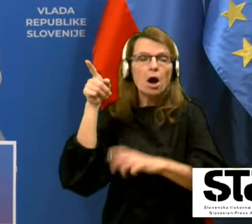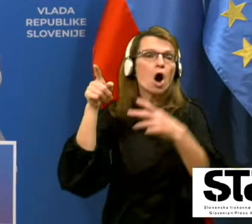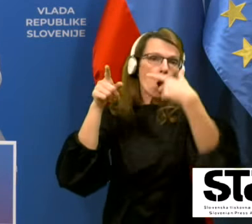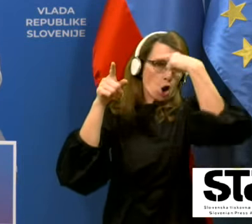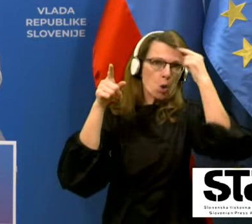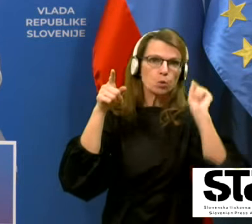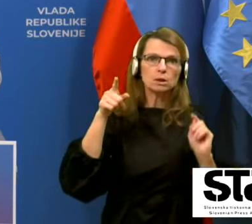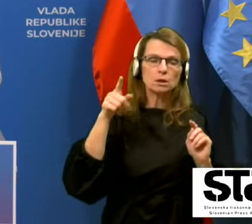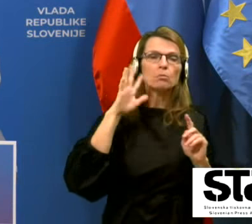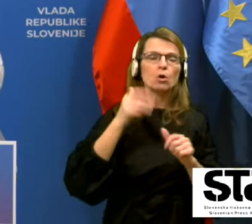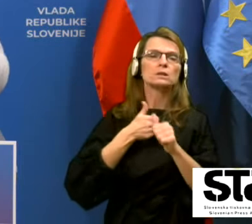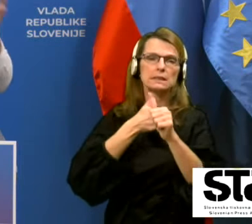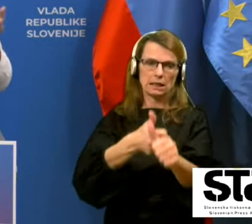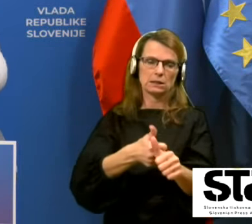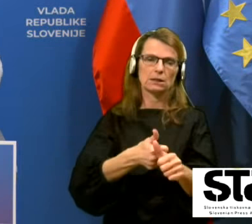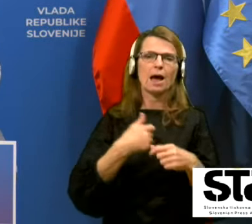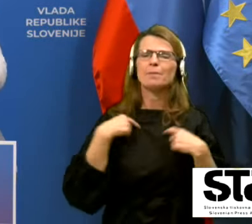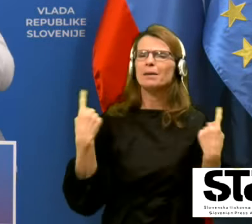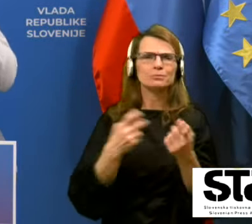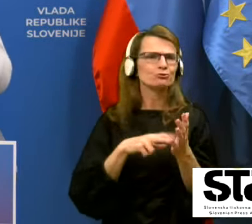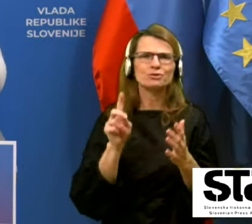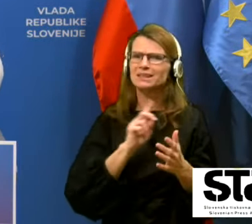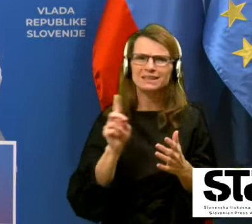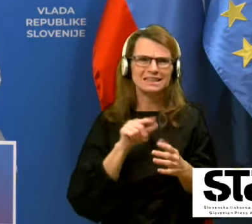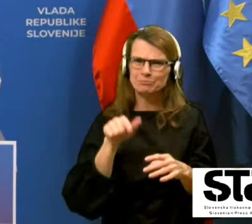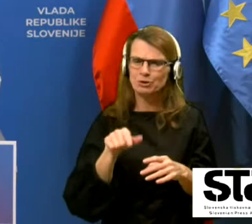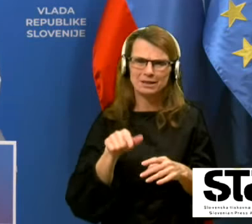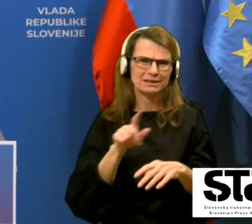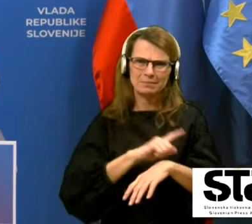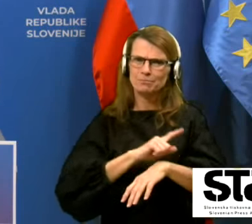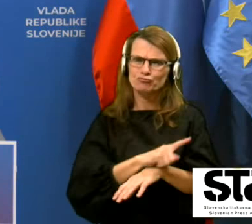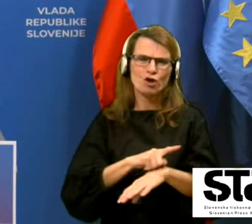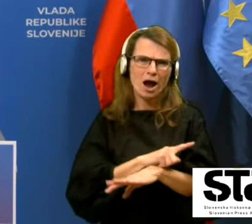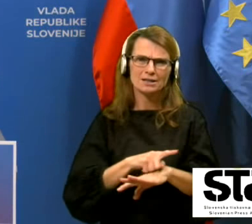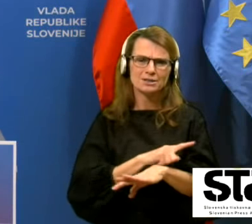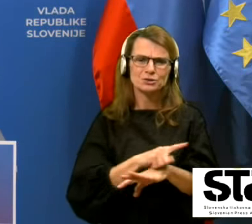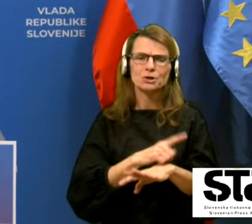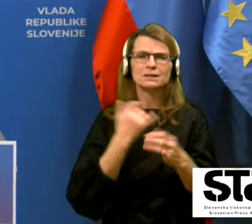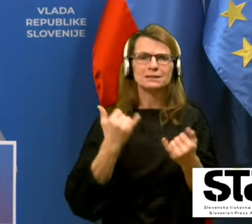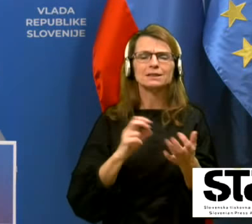verjetno mi nismo še tam. Mi s temi odmerki cepiva grejo tam, tam, kam morajo iti.